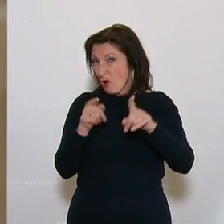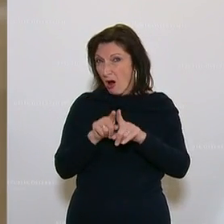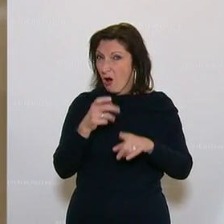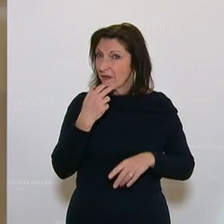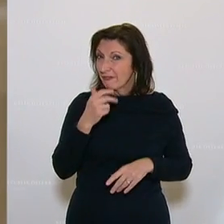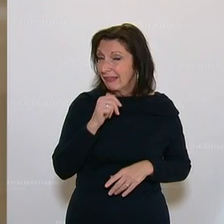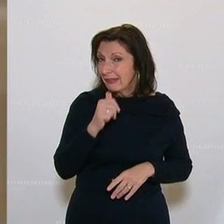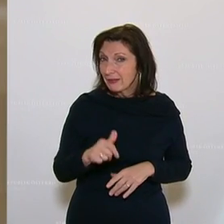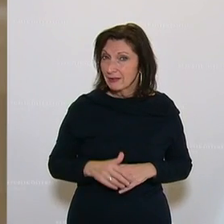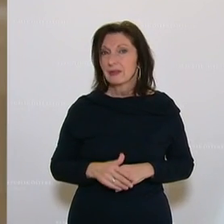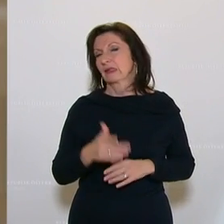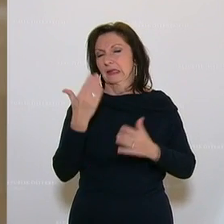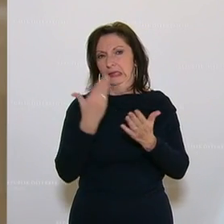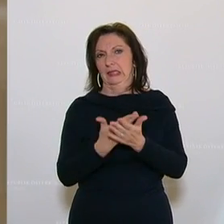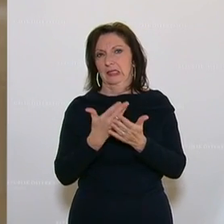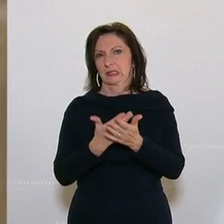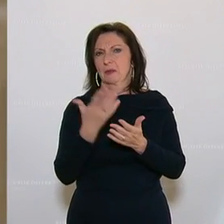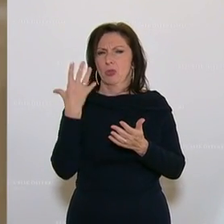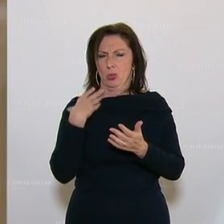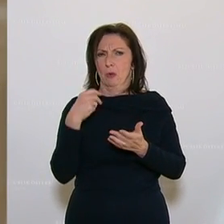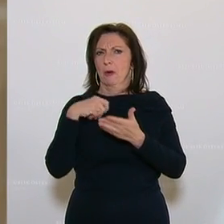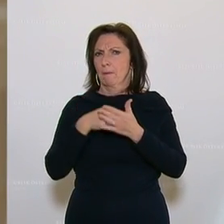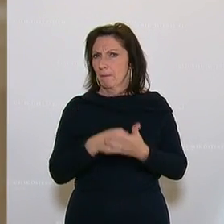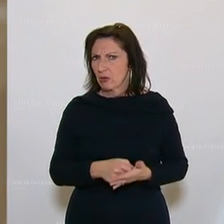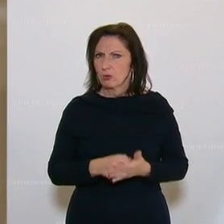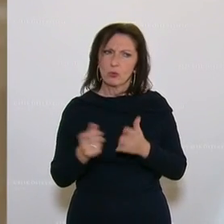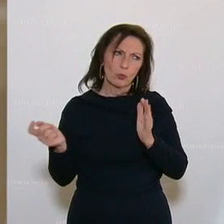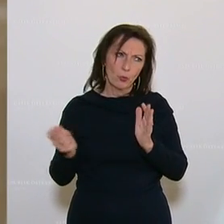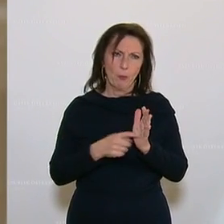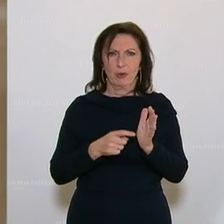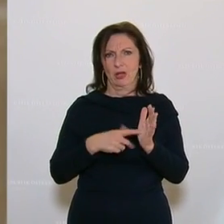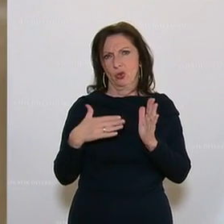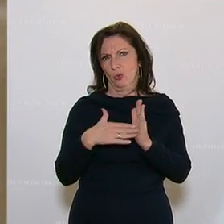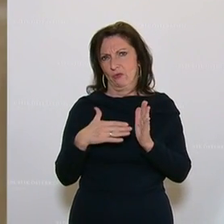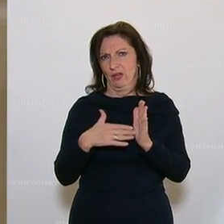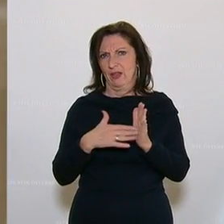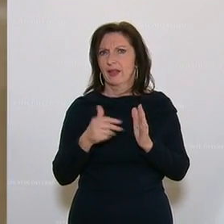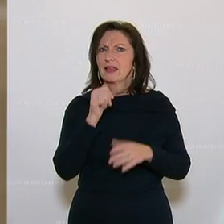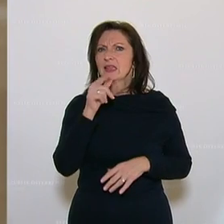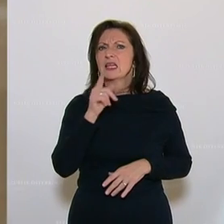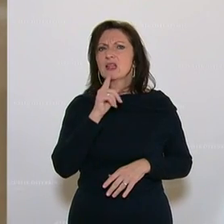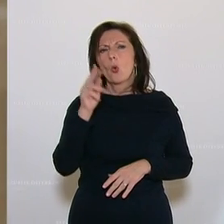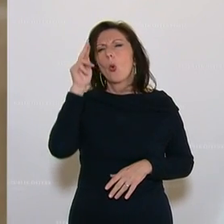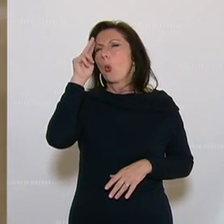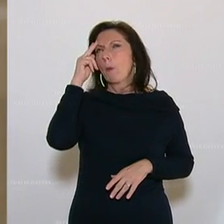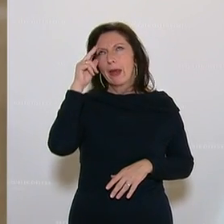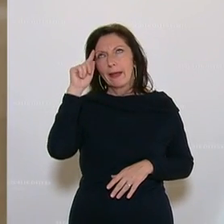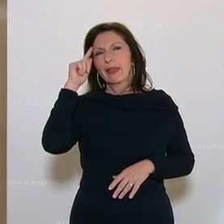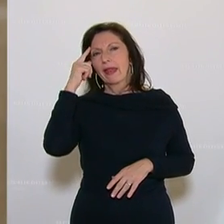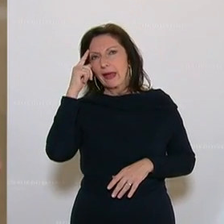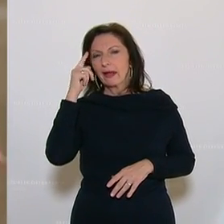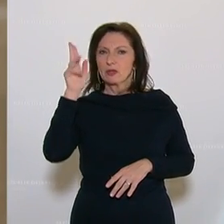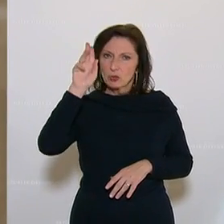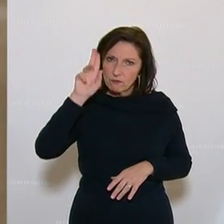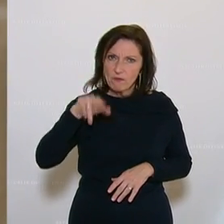möchte ich da auch noch einmal betonen, dass es unbedingt notwendig ist, nicht nur darüber nachzudenken, sondern in